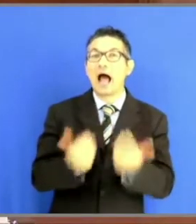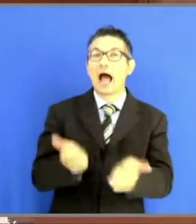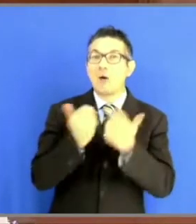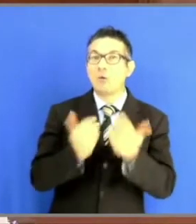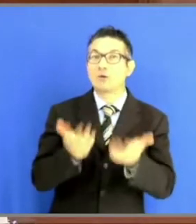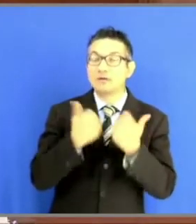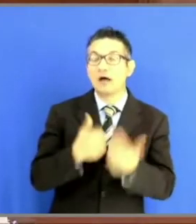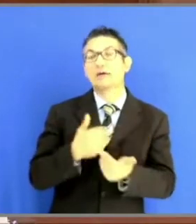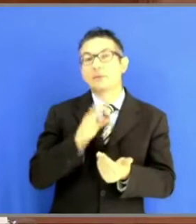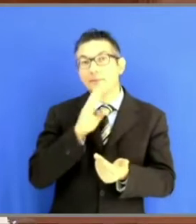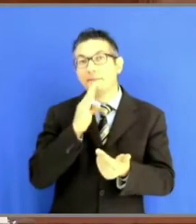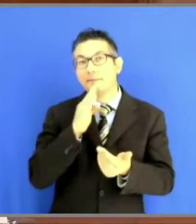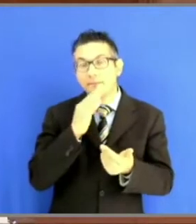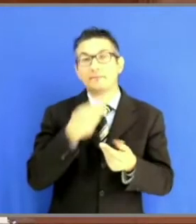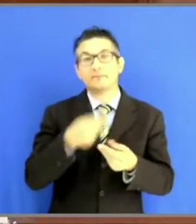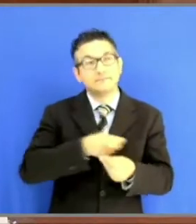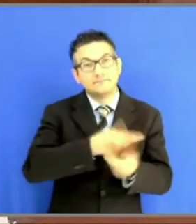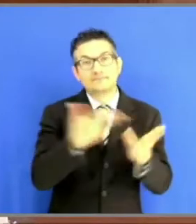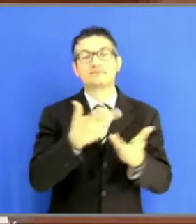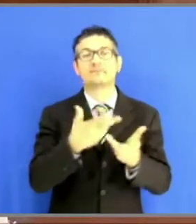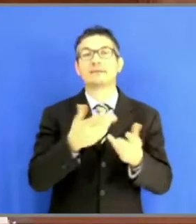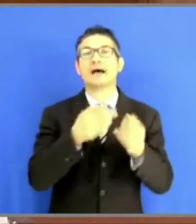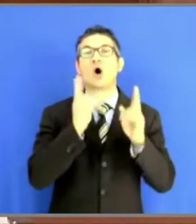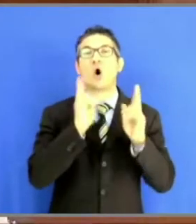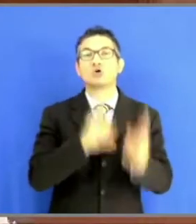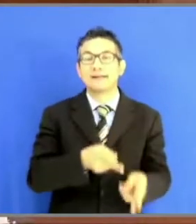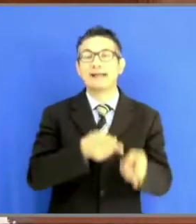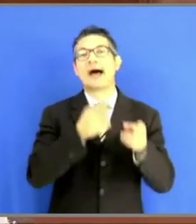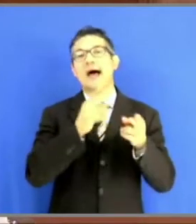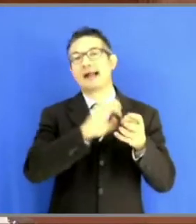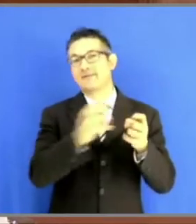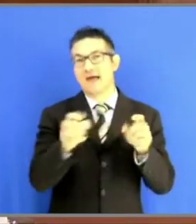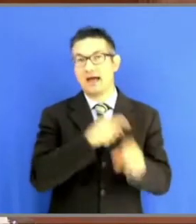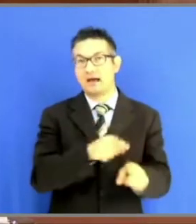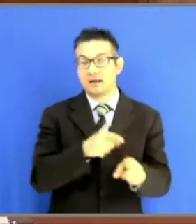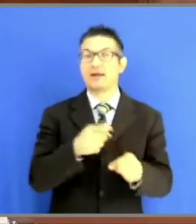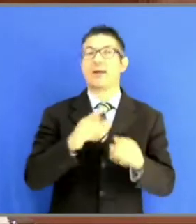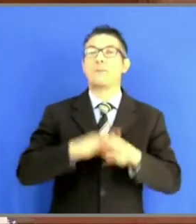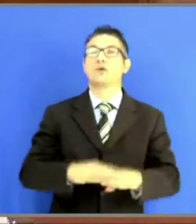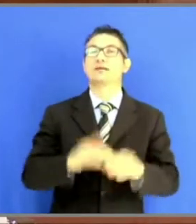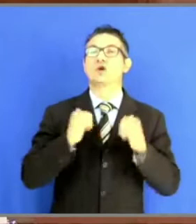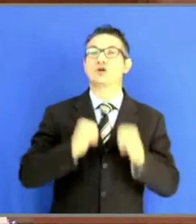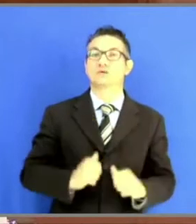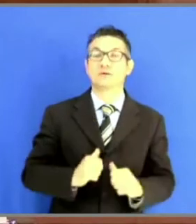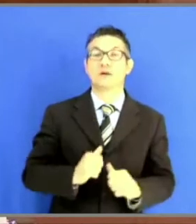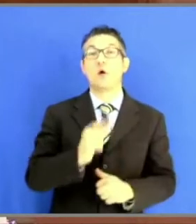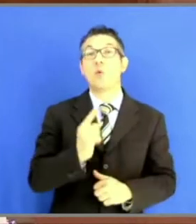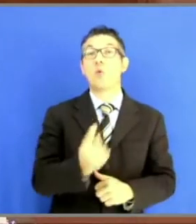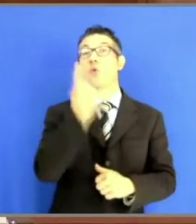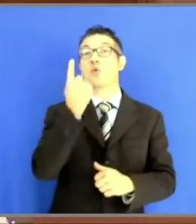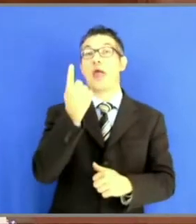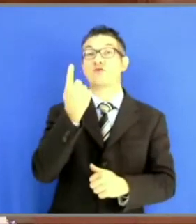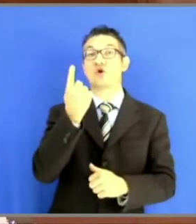distribuite al sistema sanitario in quelle ore dalla protezione civile, il fatto di una fornitura che